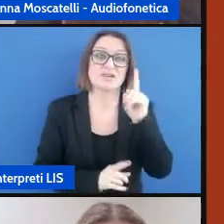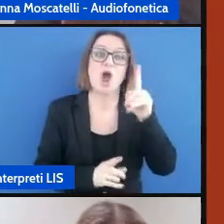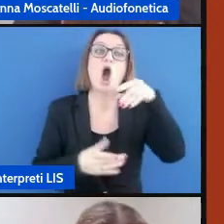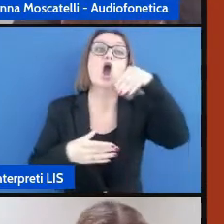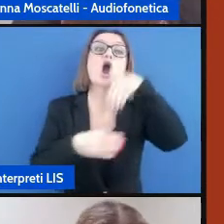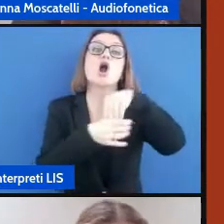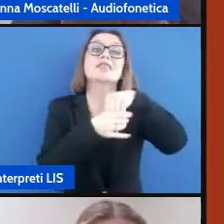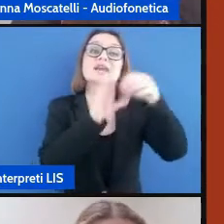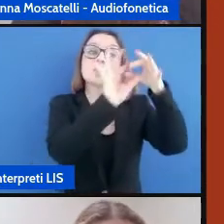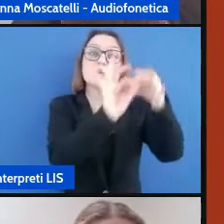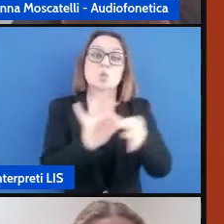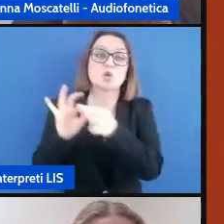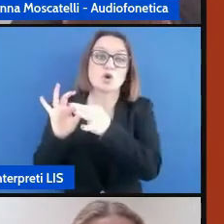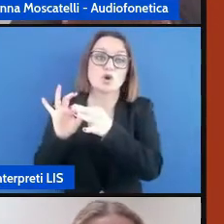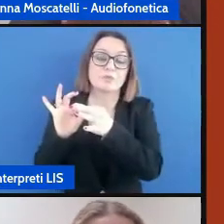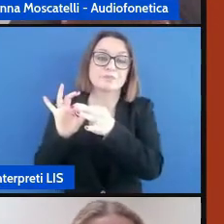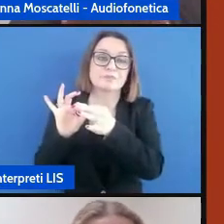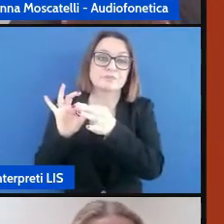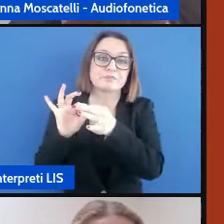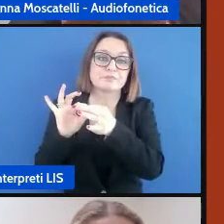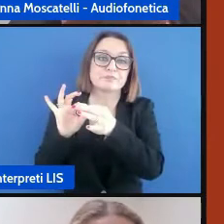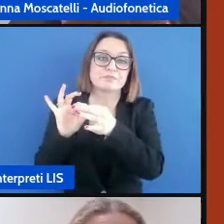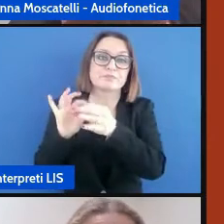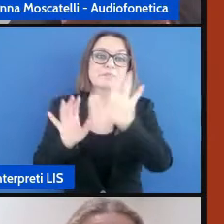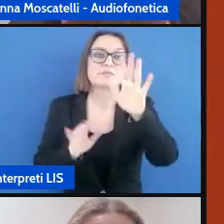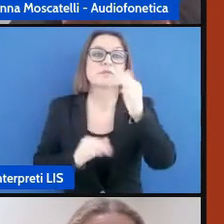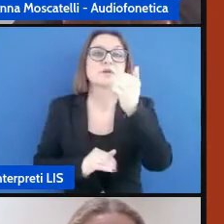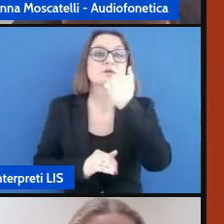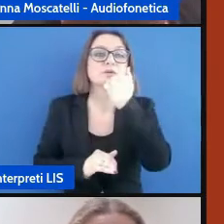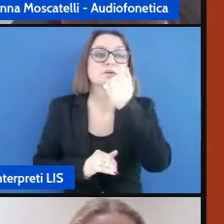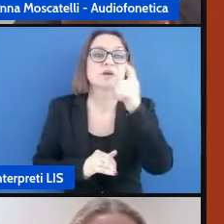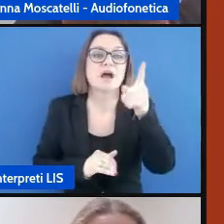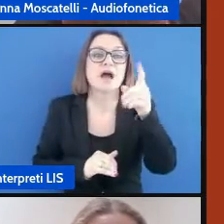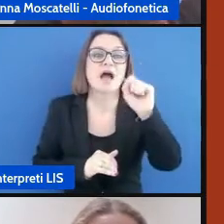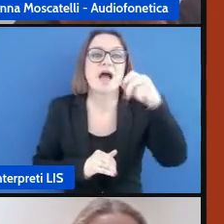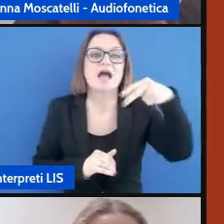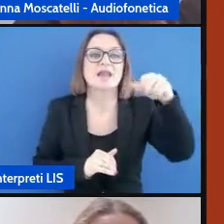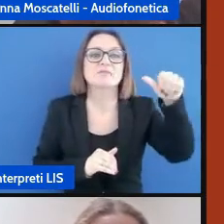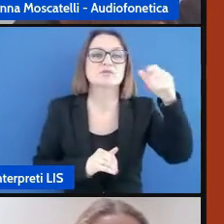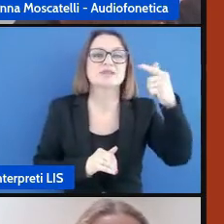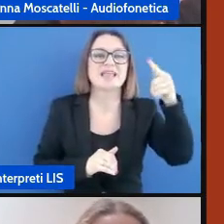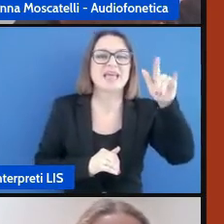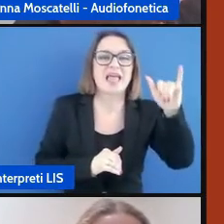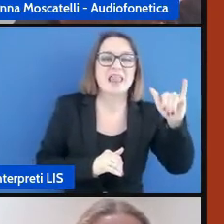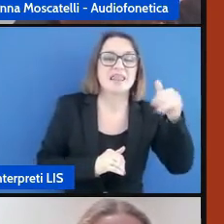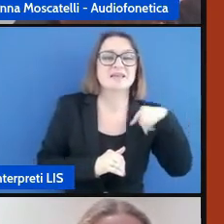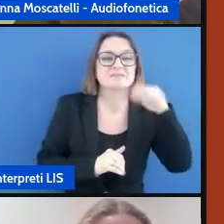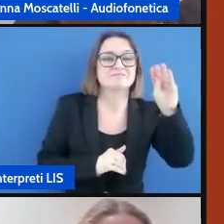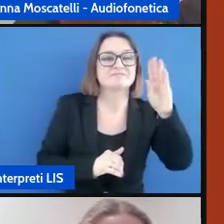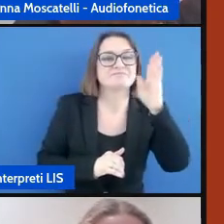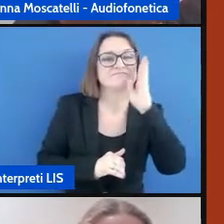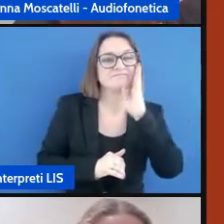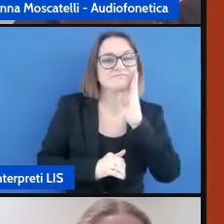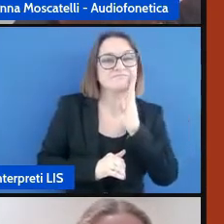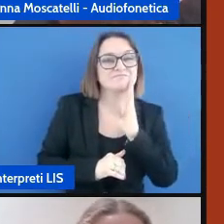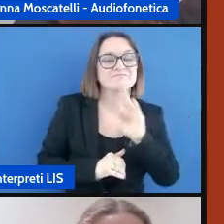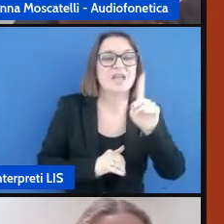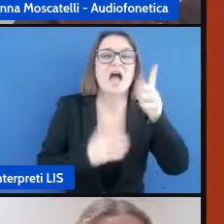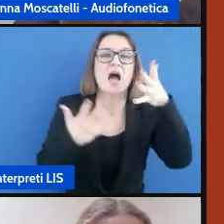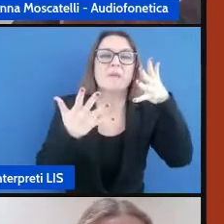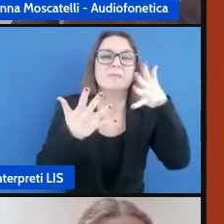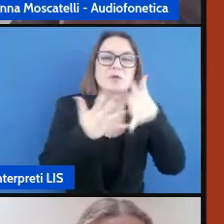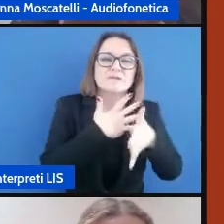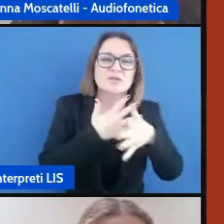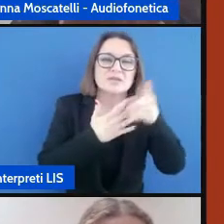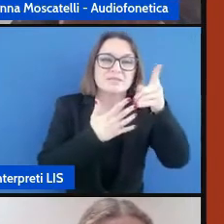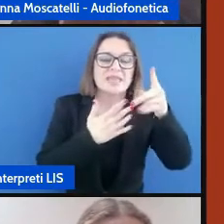stiamo dando non è così Anna Moscatelli le chiediamo magari un approfondimento su